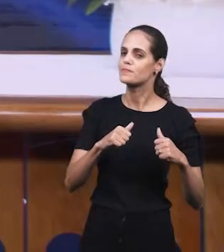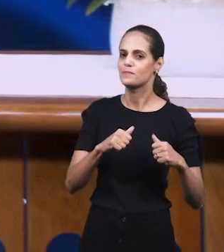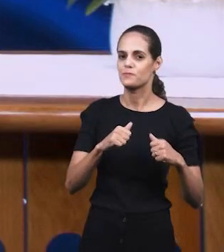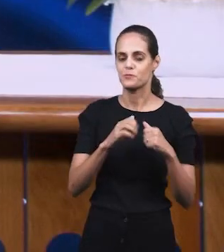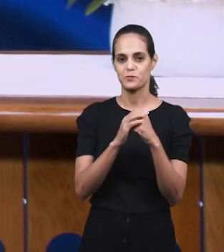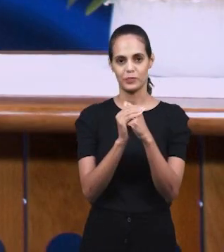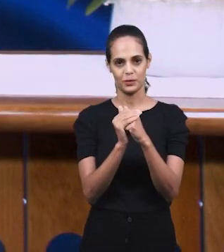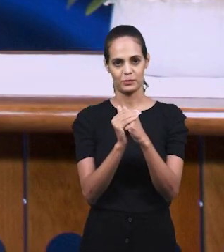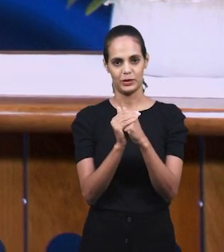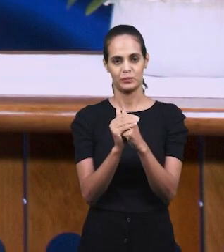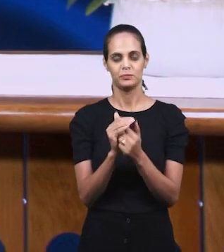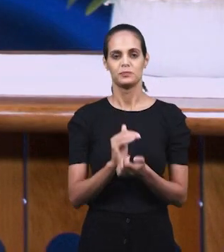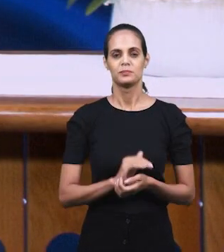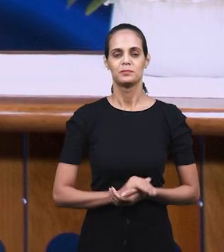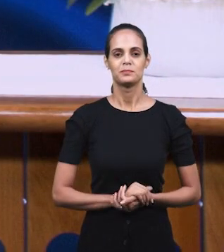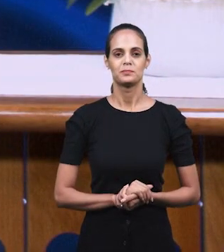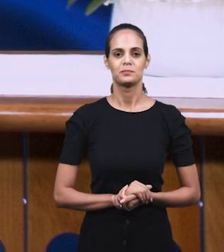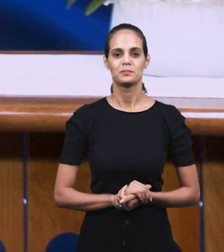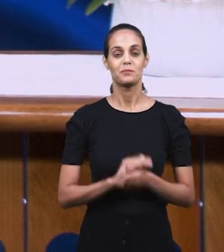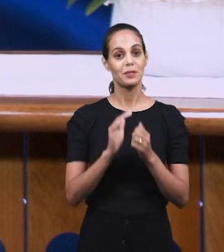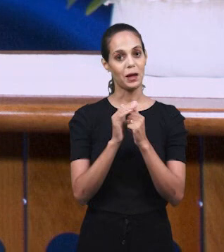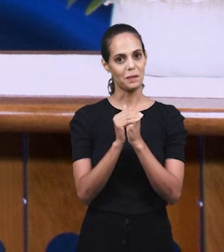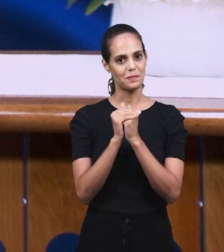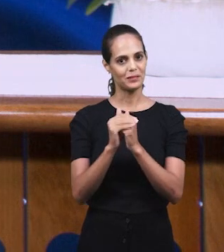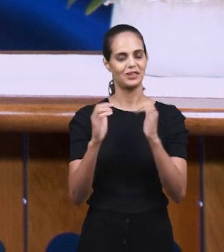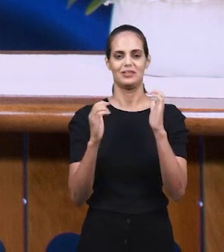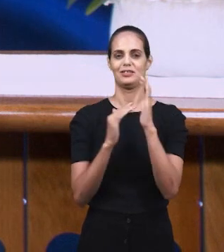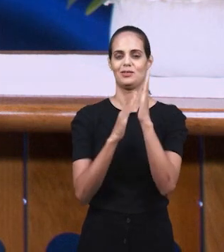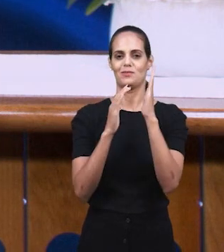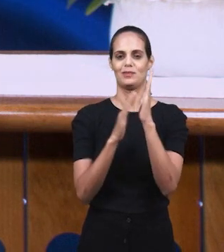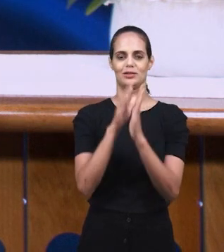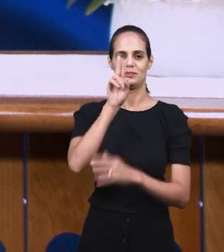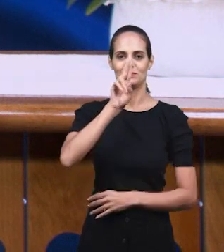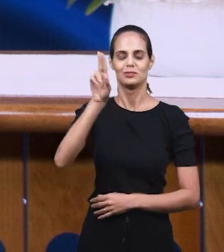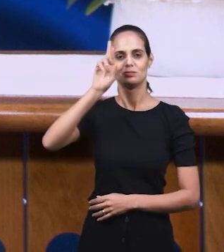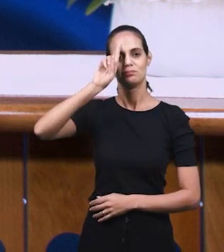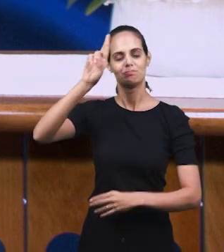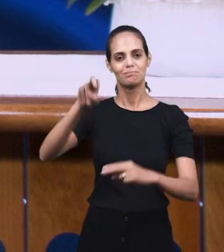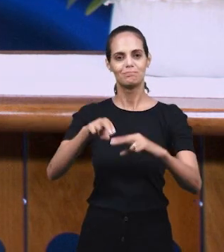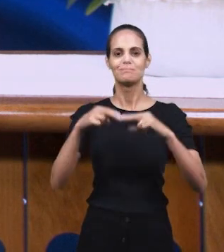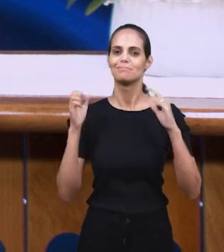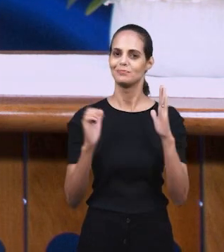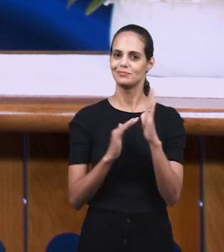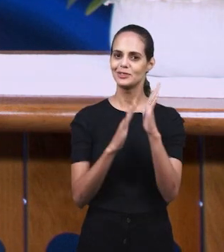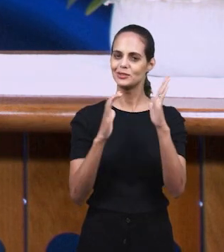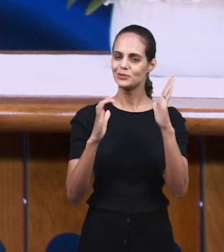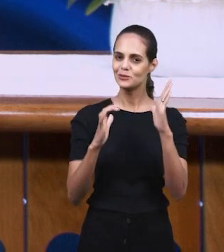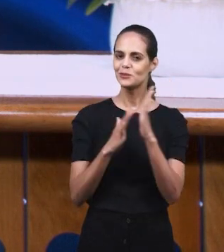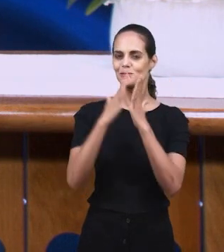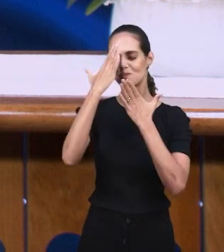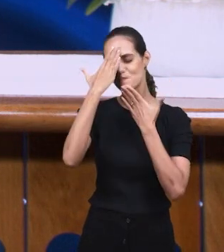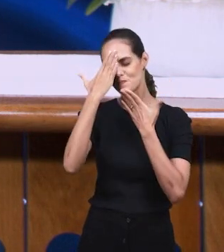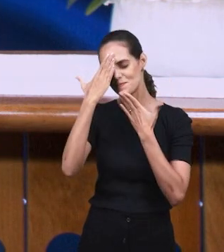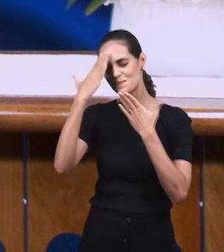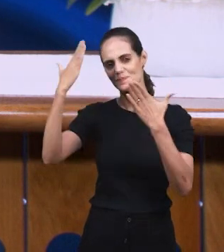Аминь. Да будет прославлено имя Господне, захвалу, прославление нашего Господу,